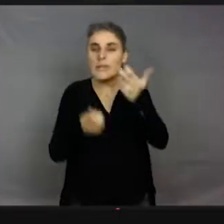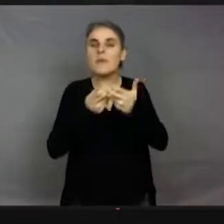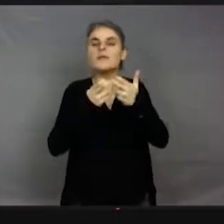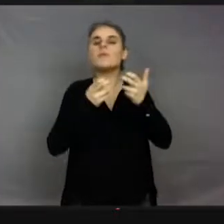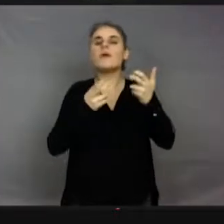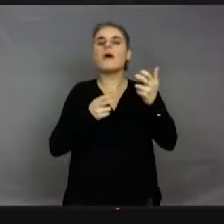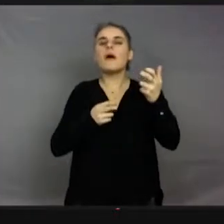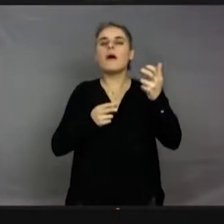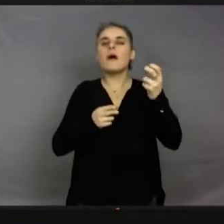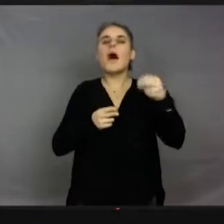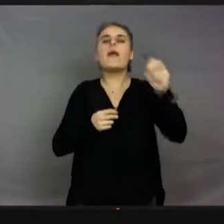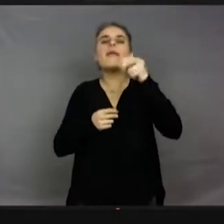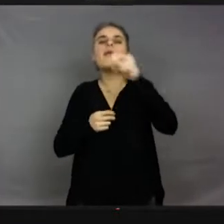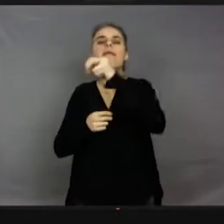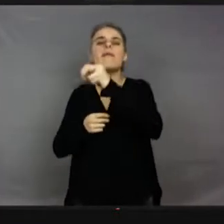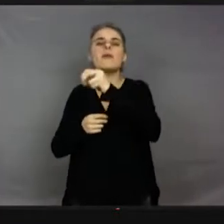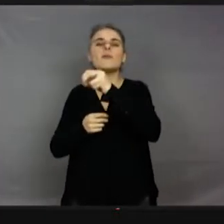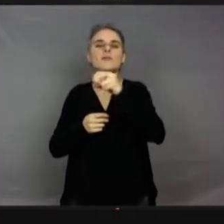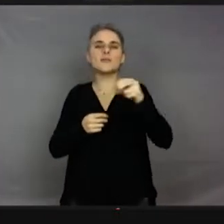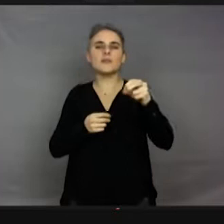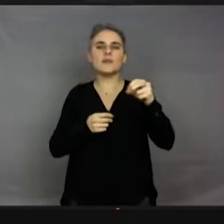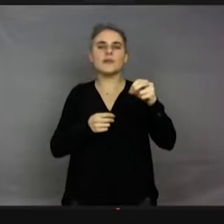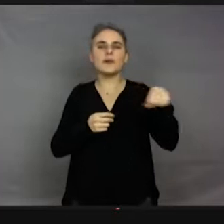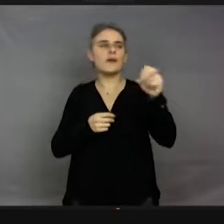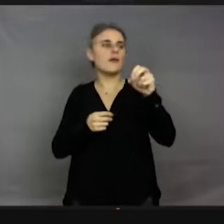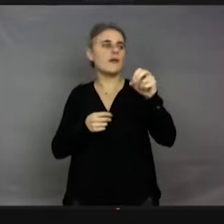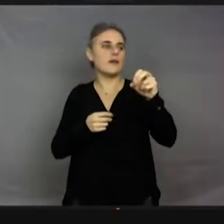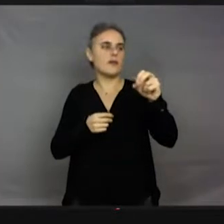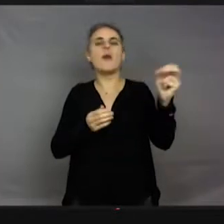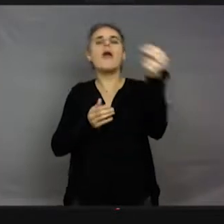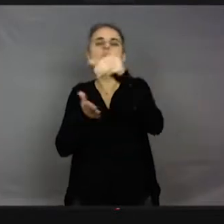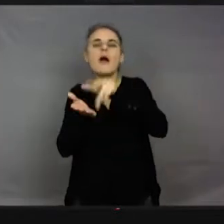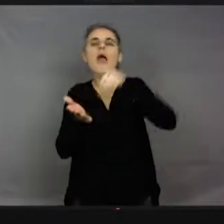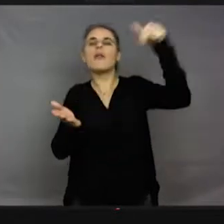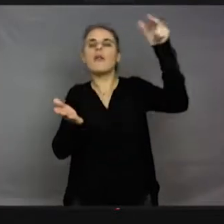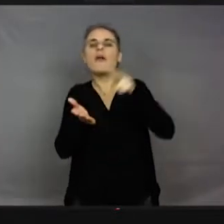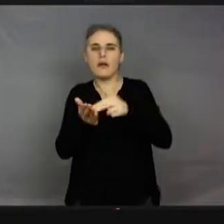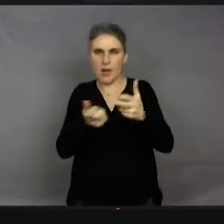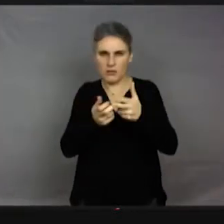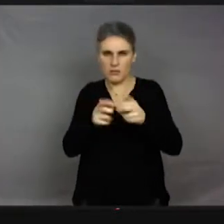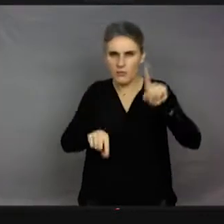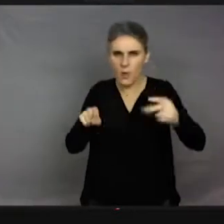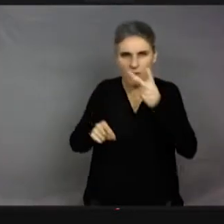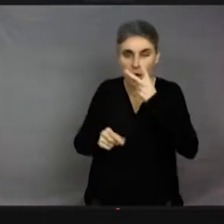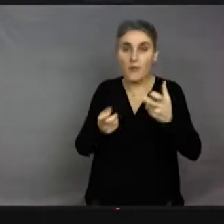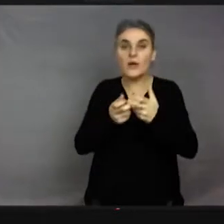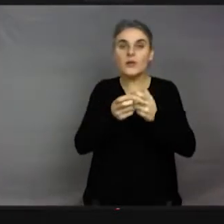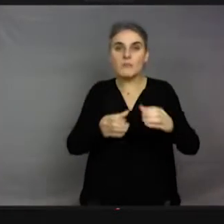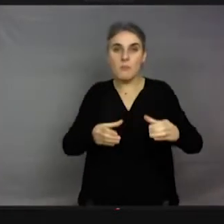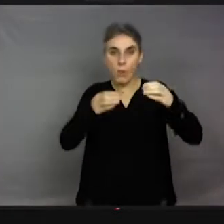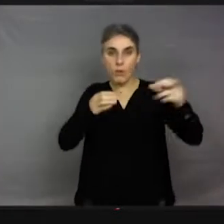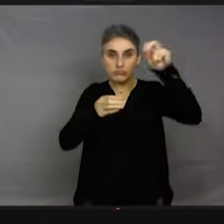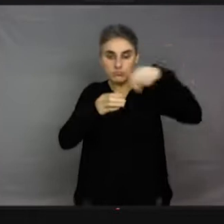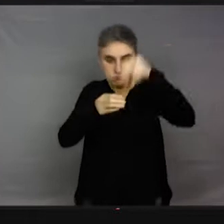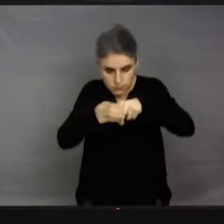puisque, je ne sais pas, je pense que vous le savez, mais le dard des abeilles a des barbillons et reste coincé dans notre peau. Donc dans la peau d'un mammifère ou d'un